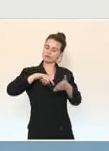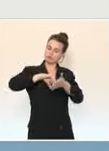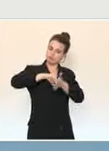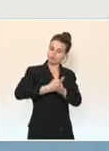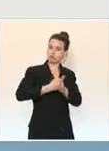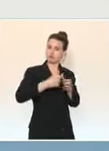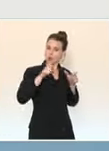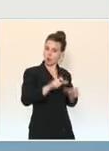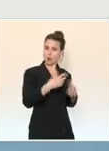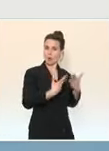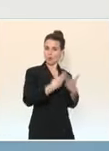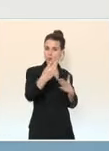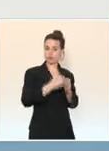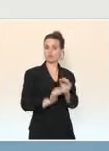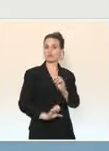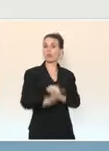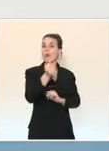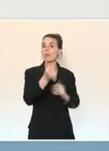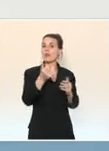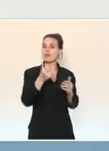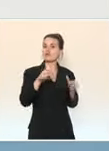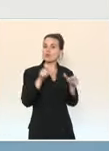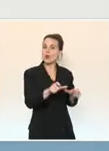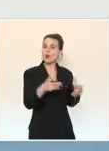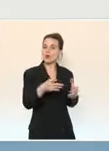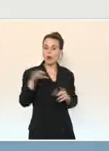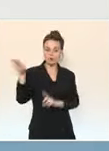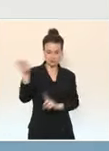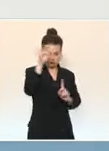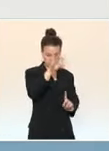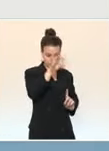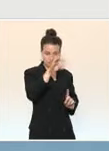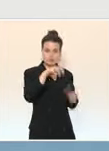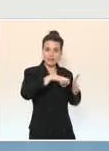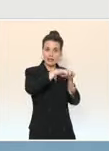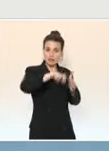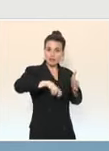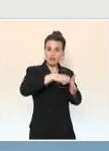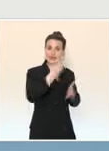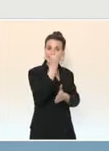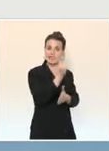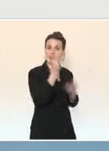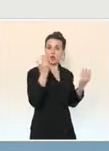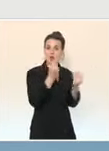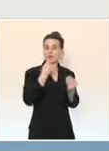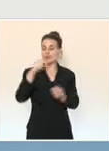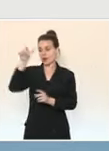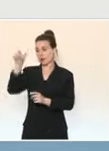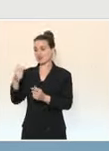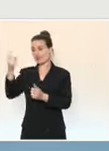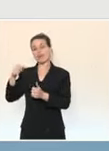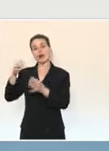Premier contrôle, celui du lieu de la quarantaine. Il sera contrôlé au départ et à l'arrivée des personnes qui viennent de ces pays.